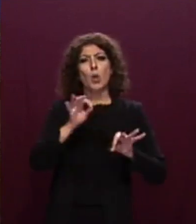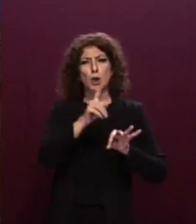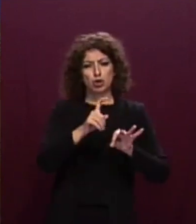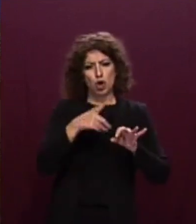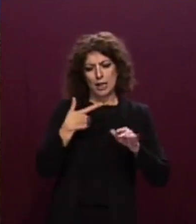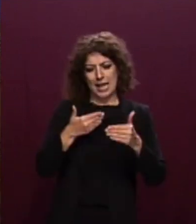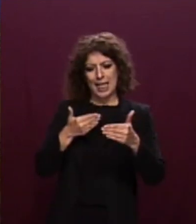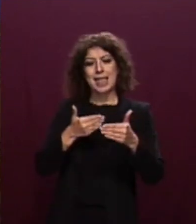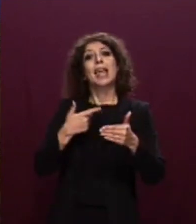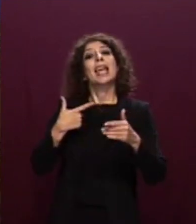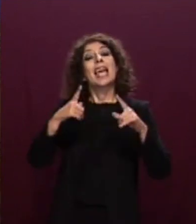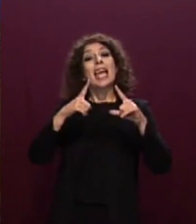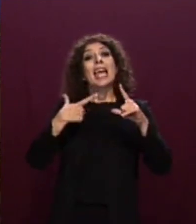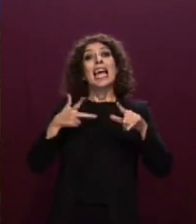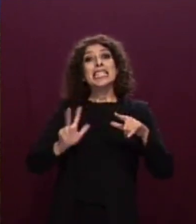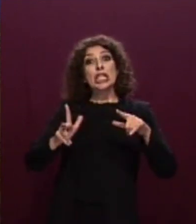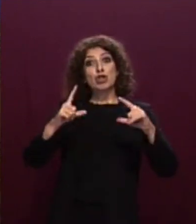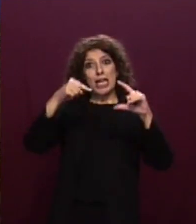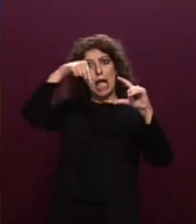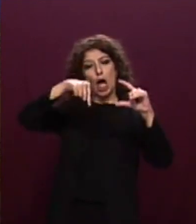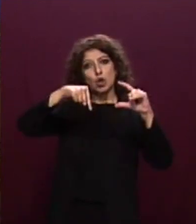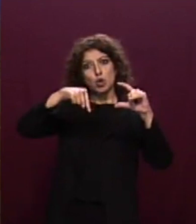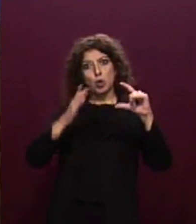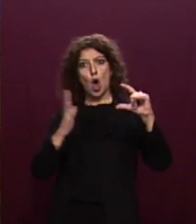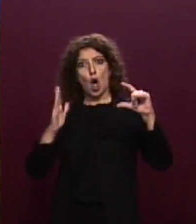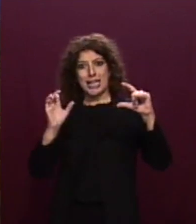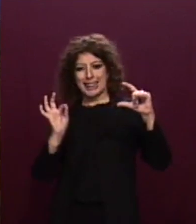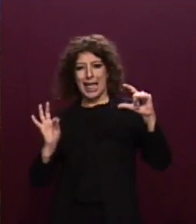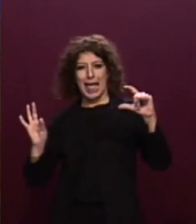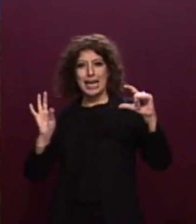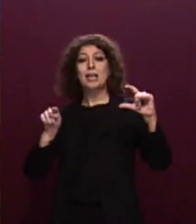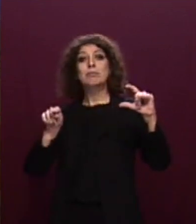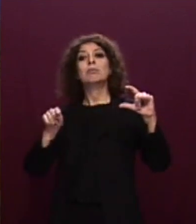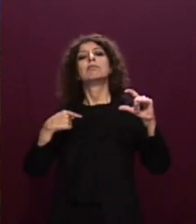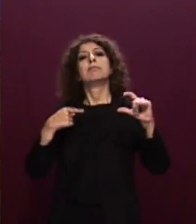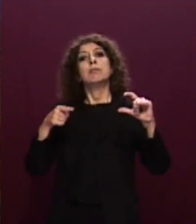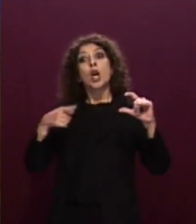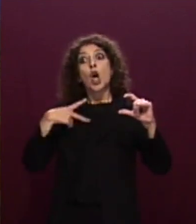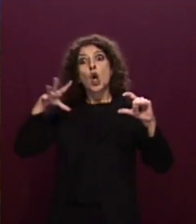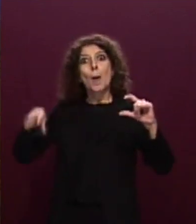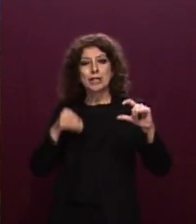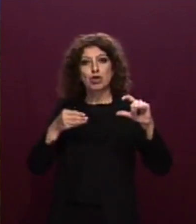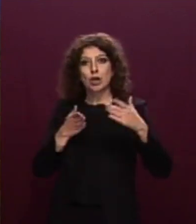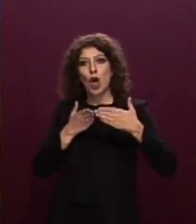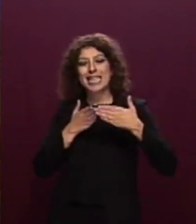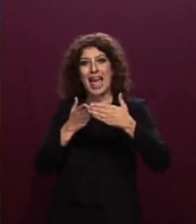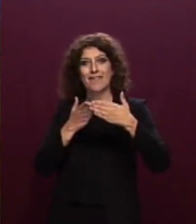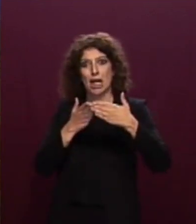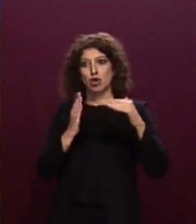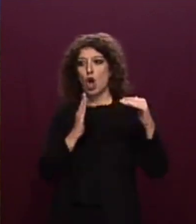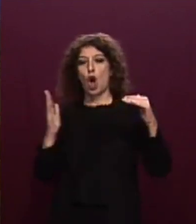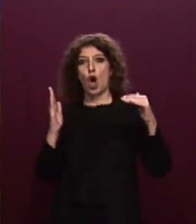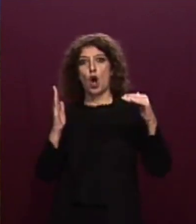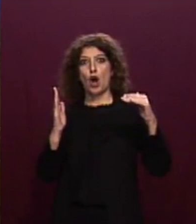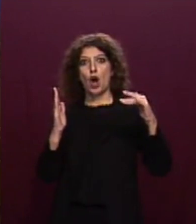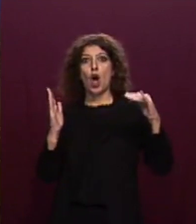Sicilia sudorientale, aveva iniziato di sua spontanea volontà la navigazione in direzione ovest, senza fornire alcuna